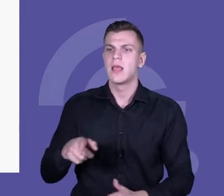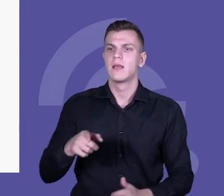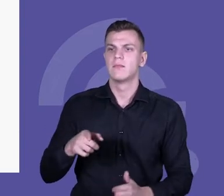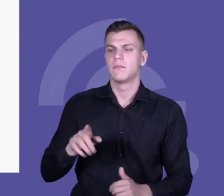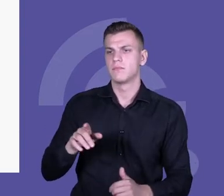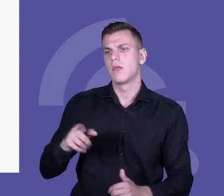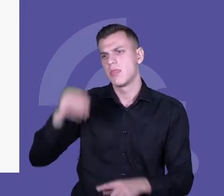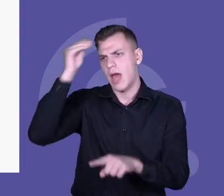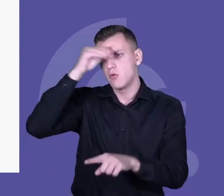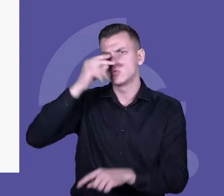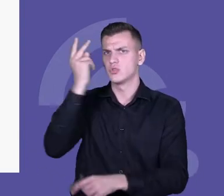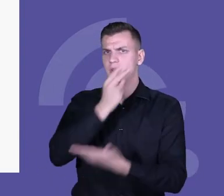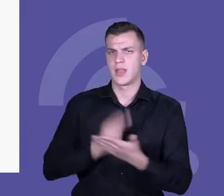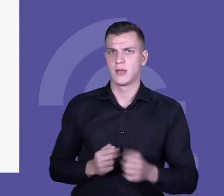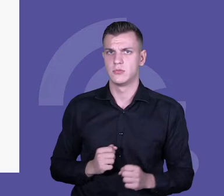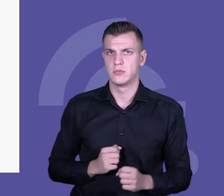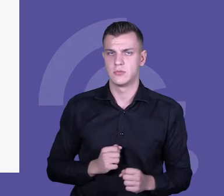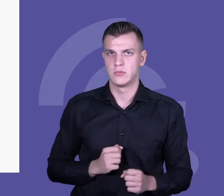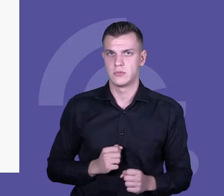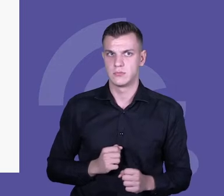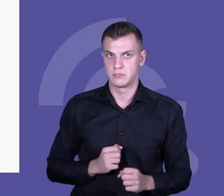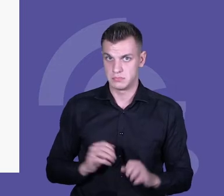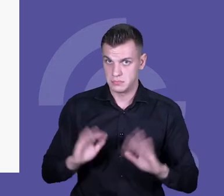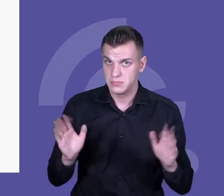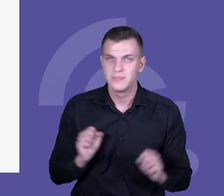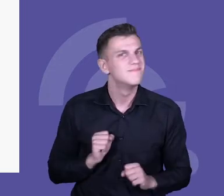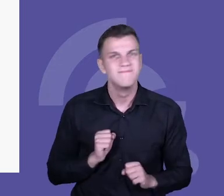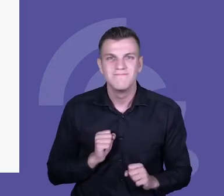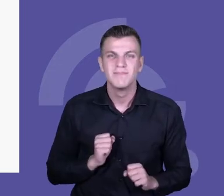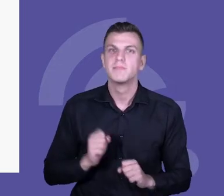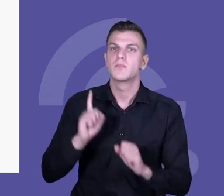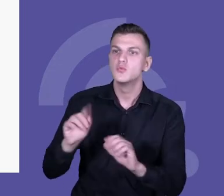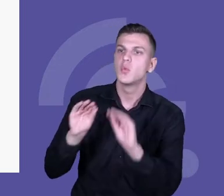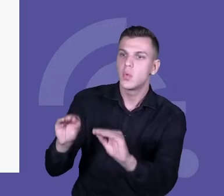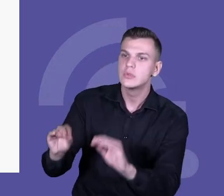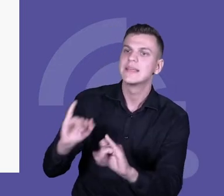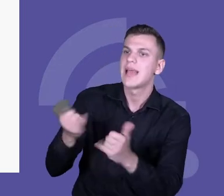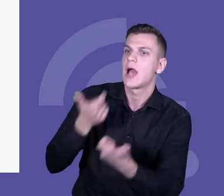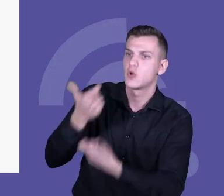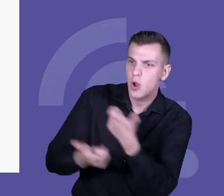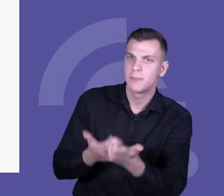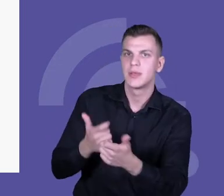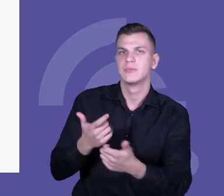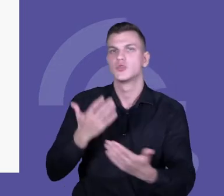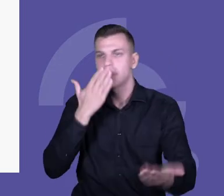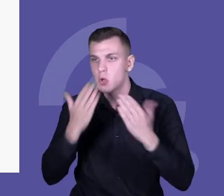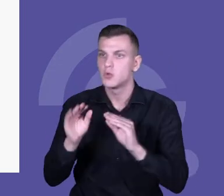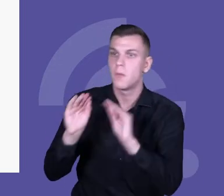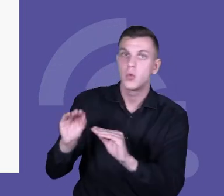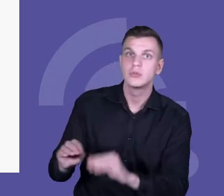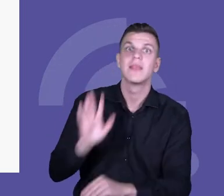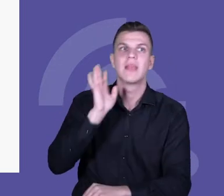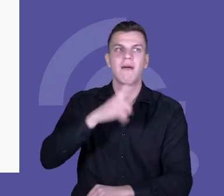tu albo instruktorzy pływania albo nauczycieli edukacji wczesnoszkolni mogliby wskazać bardzo precyzyjnie etapy rozwijania tych